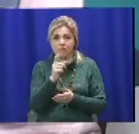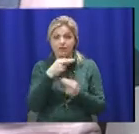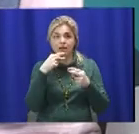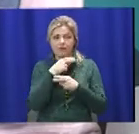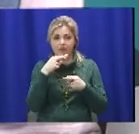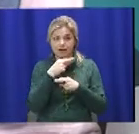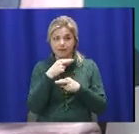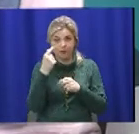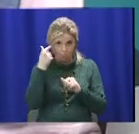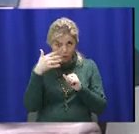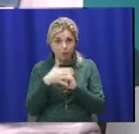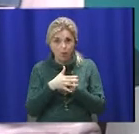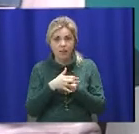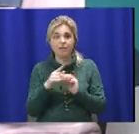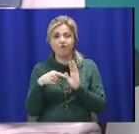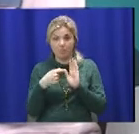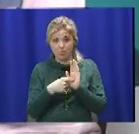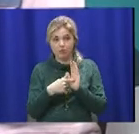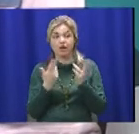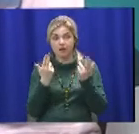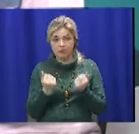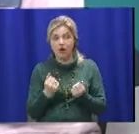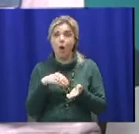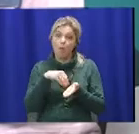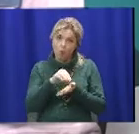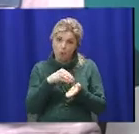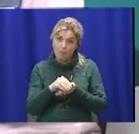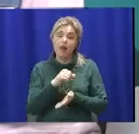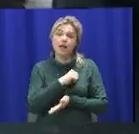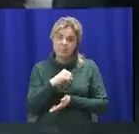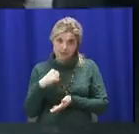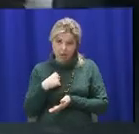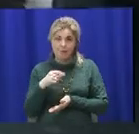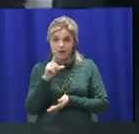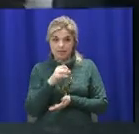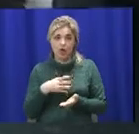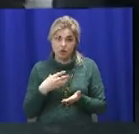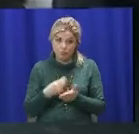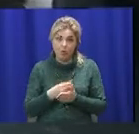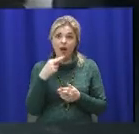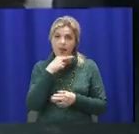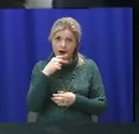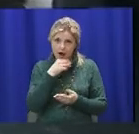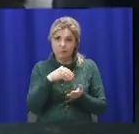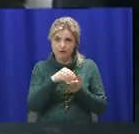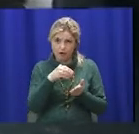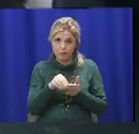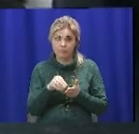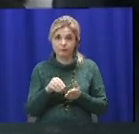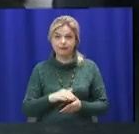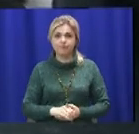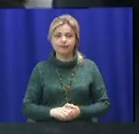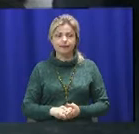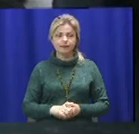Зрозуміли запитання? Так. Покупати будемо лікарства, покупати за свої гроші?